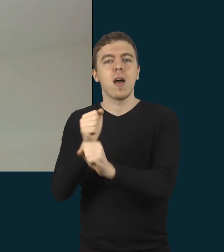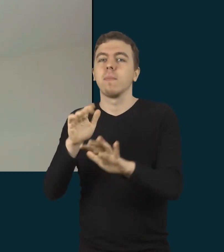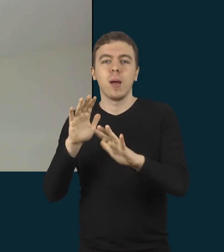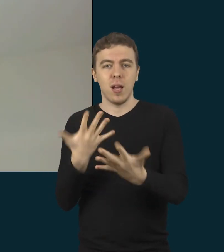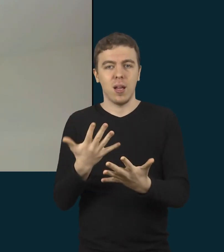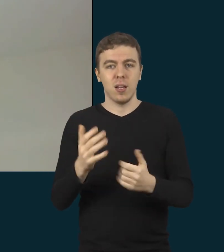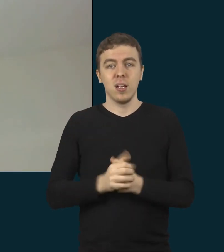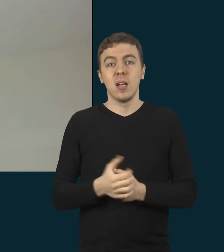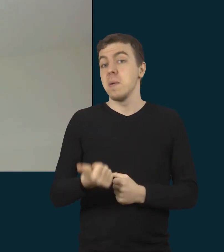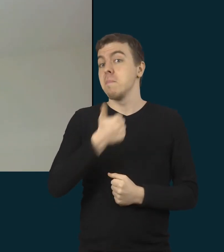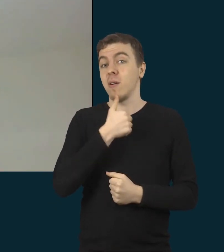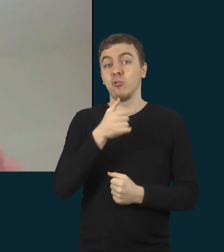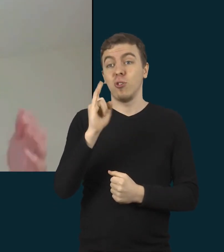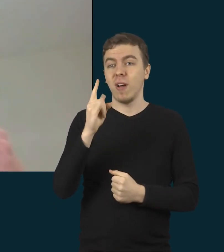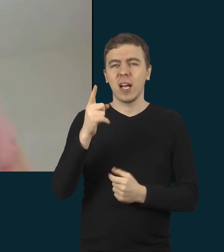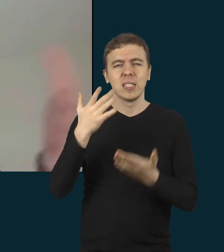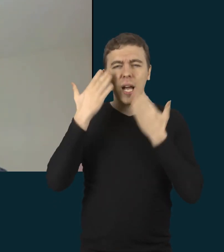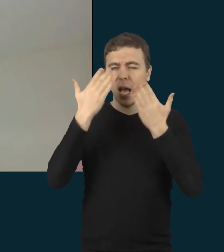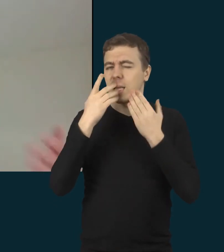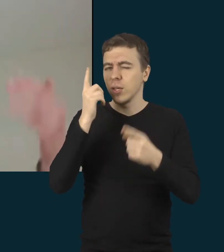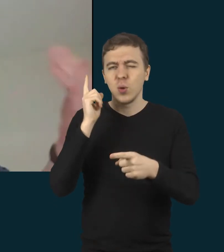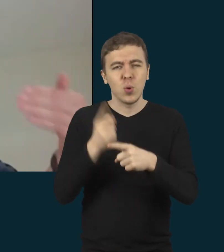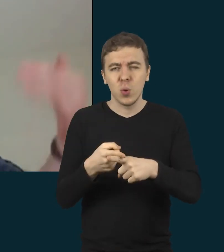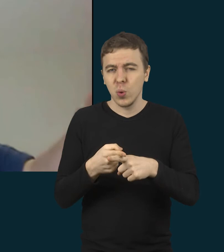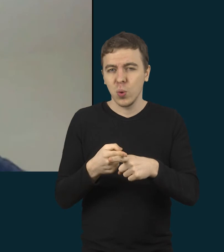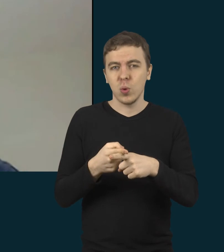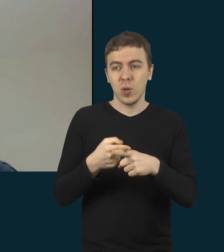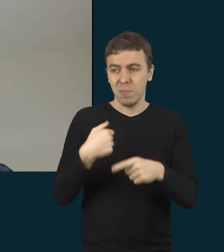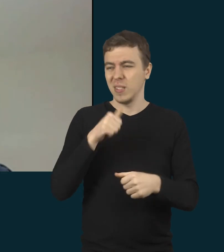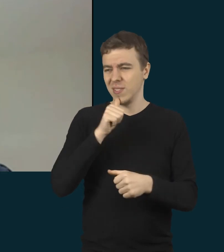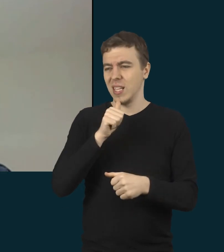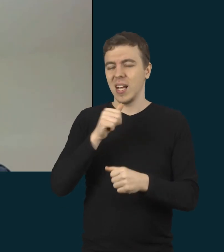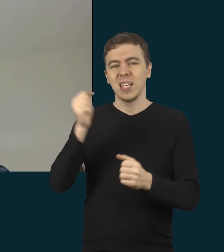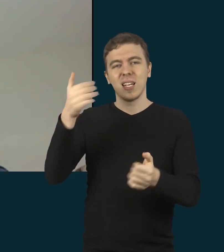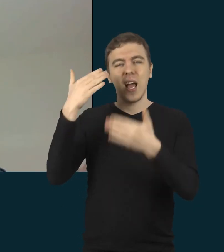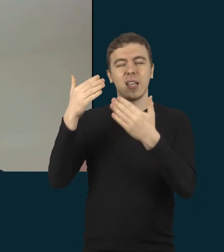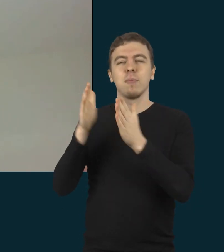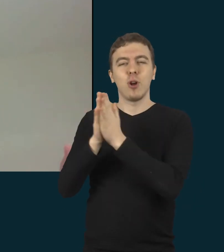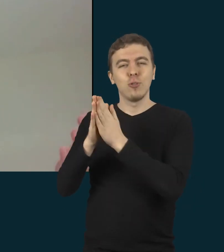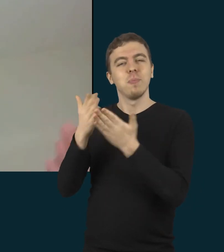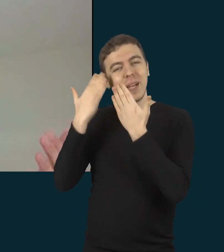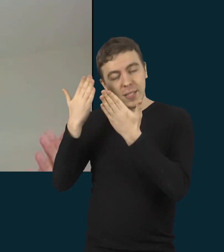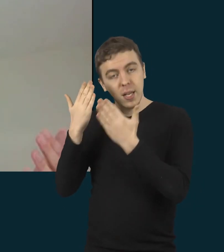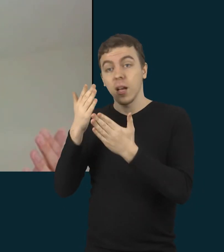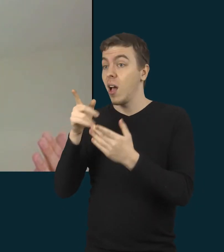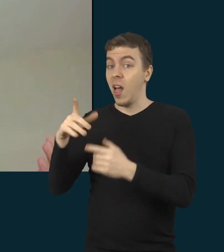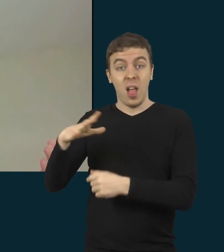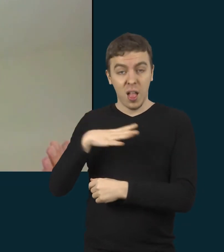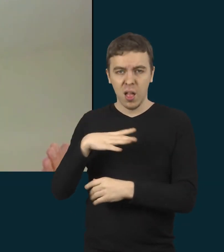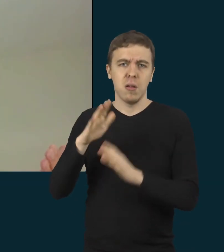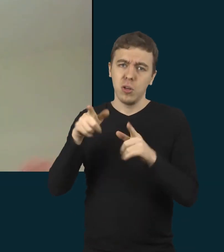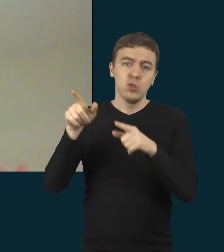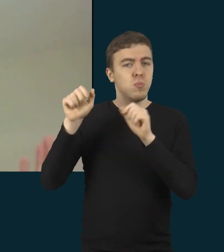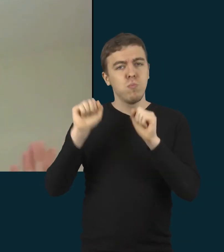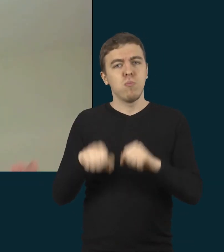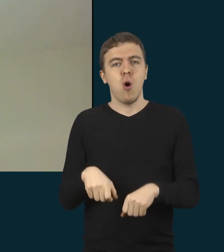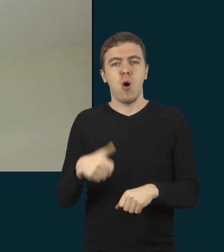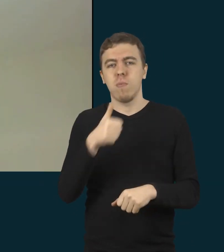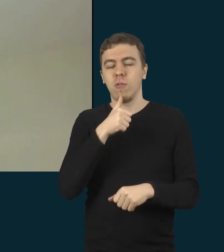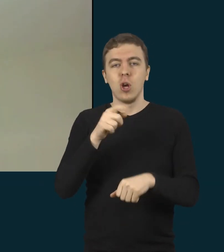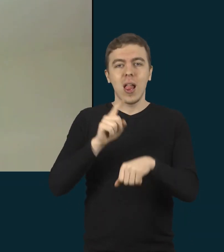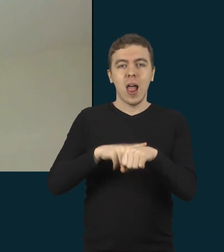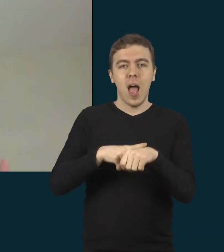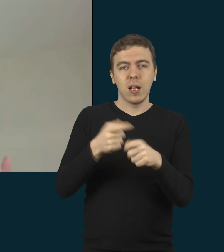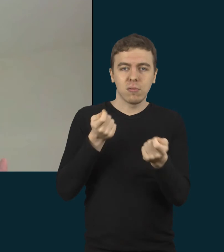peskaityti tai, ko mes prašome išskaidęs, bet jis gali, pavyzdžiui, nežinau, valdyti